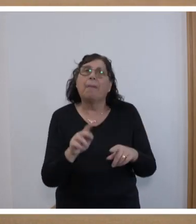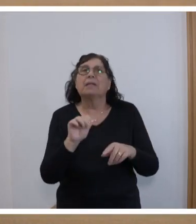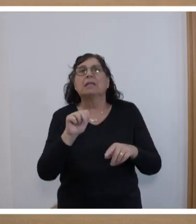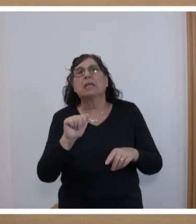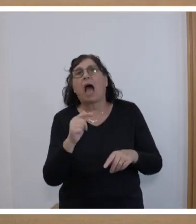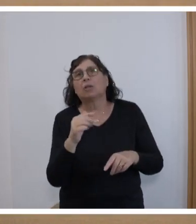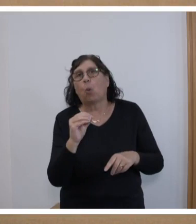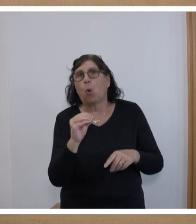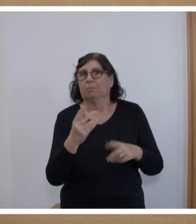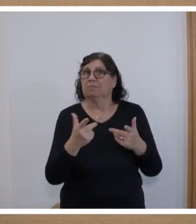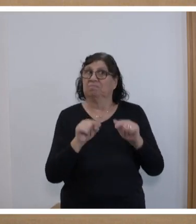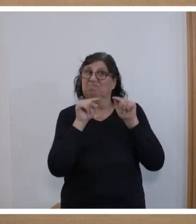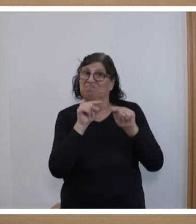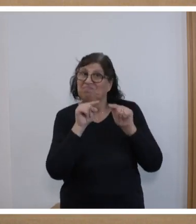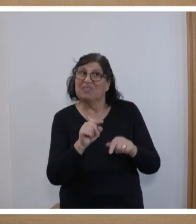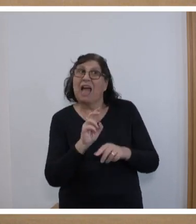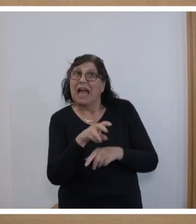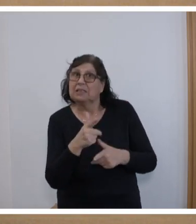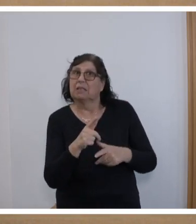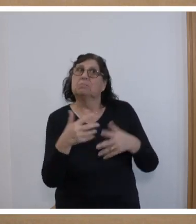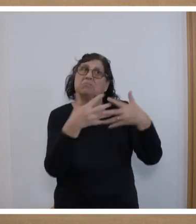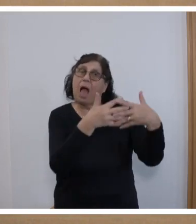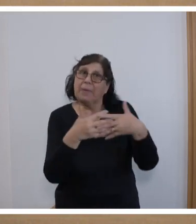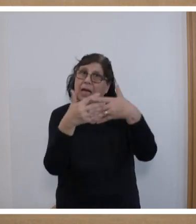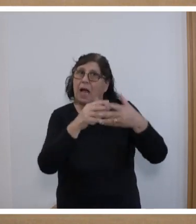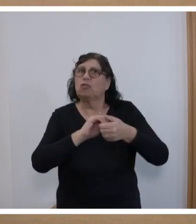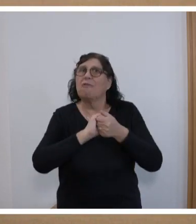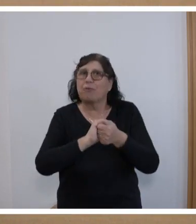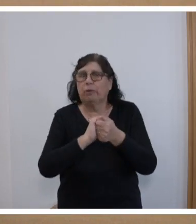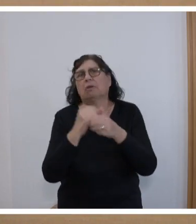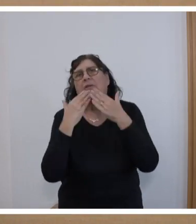diesen Einsatz sind wir unseren amerikanischen Freunden dankbar.